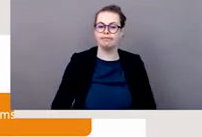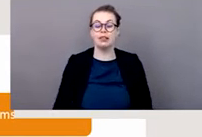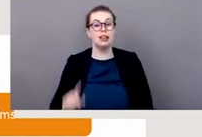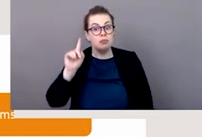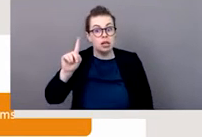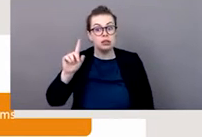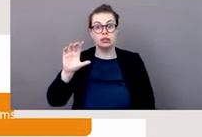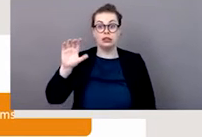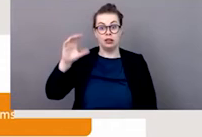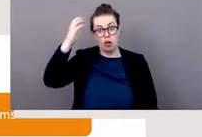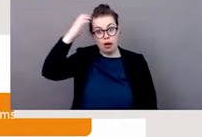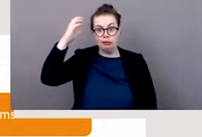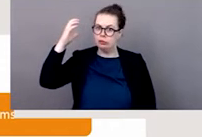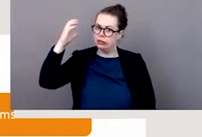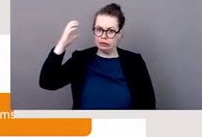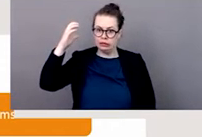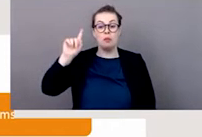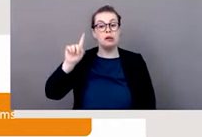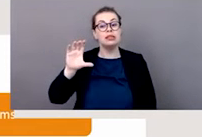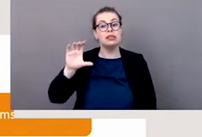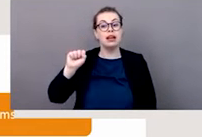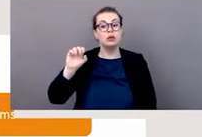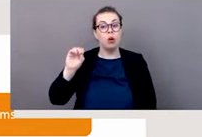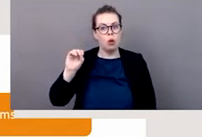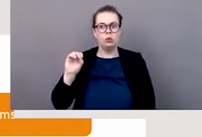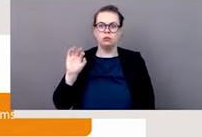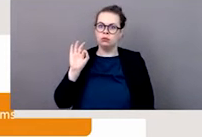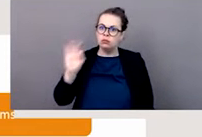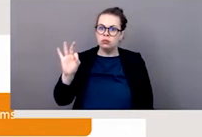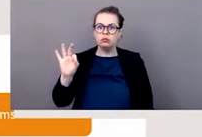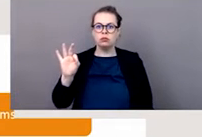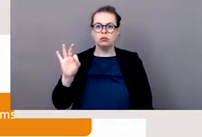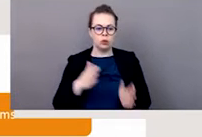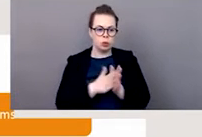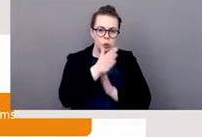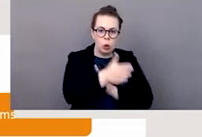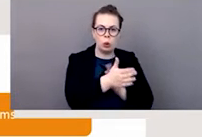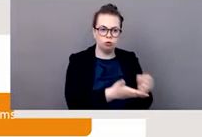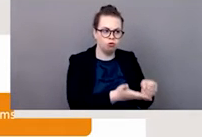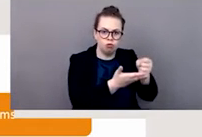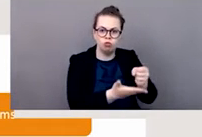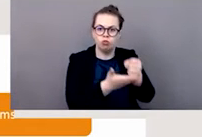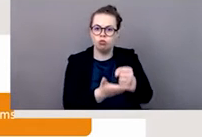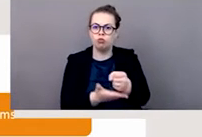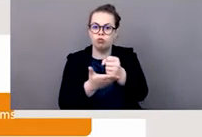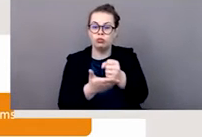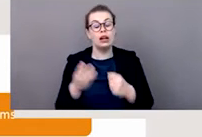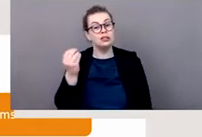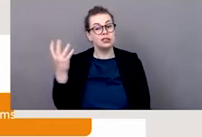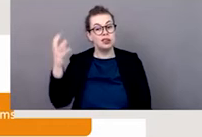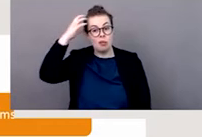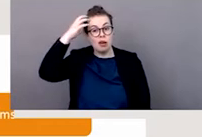qui ont été faits par la société civile lors de cette période pandémique, certains gouvernements n'ont pas reconnu que ces contributions